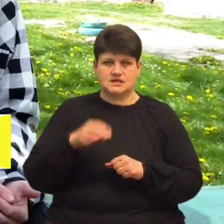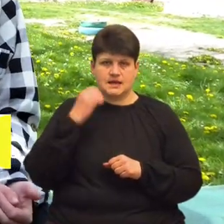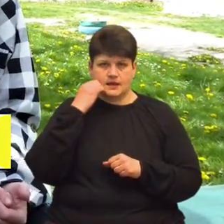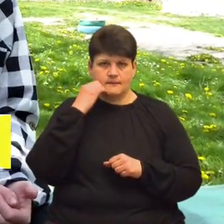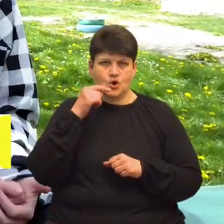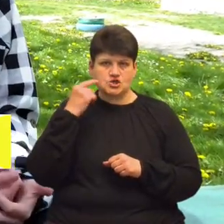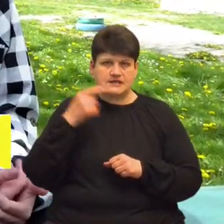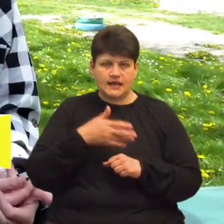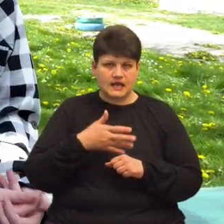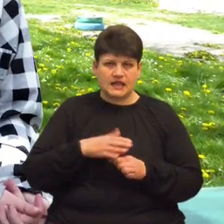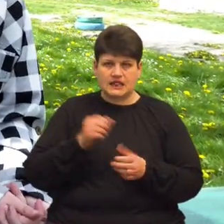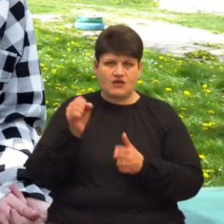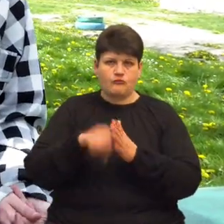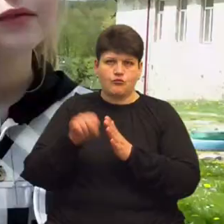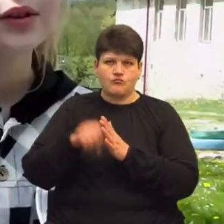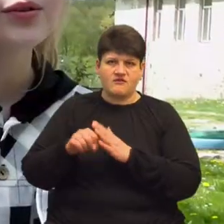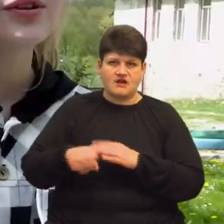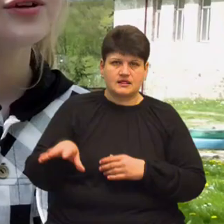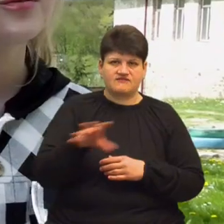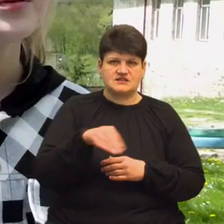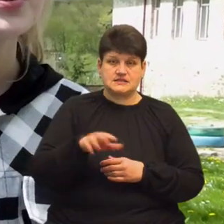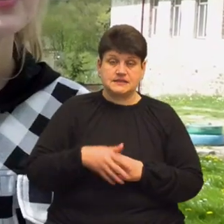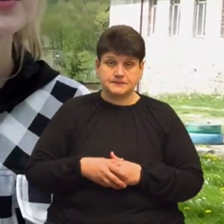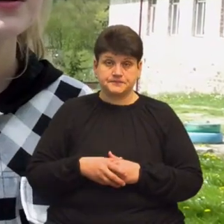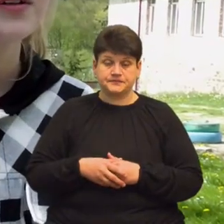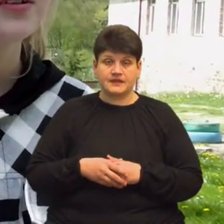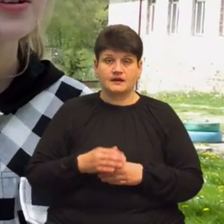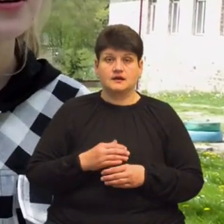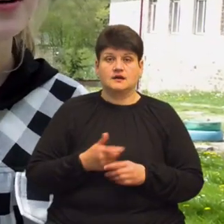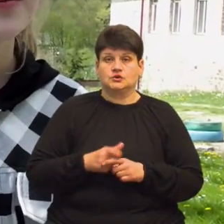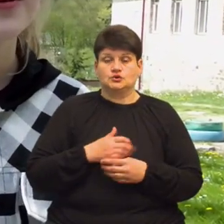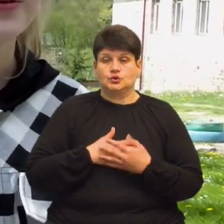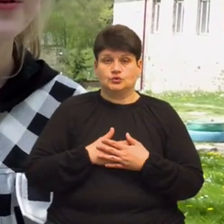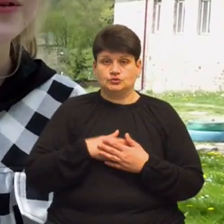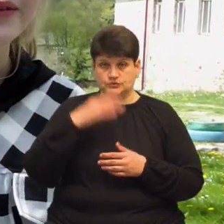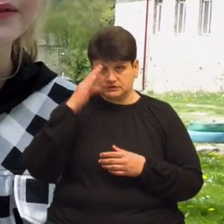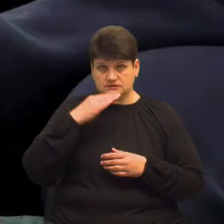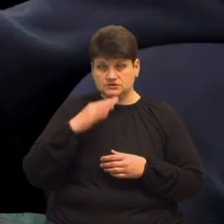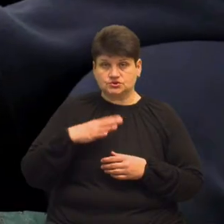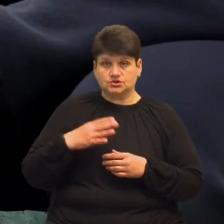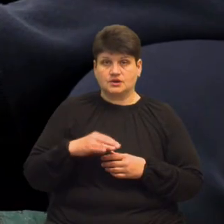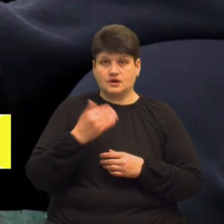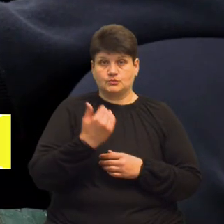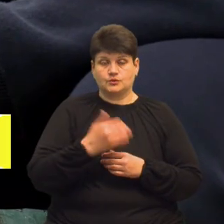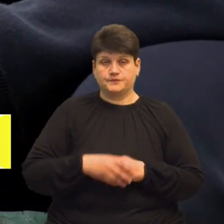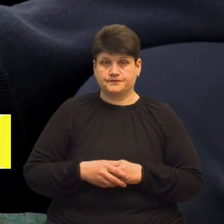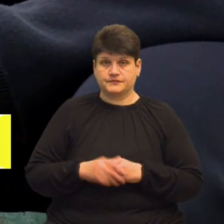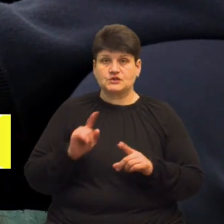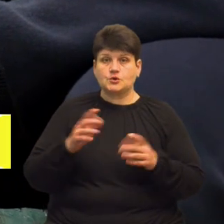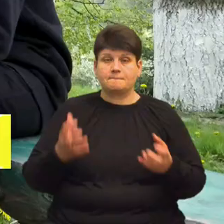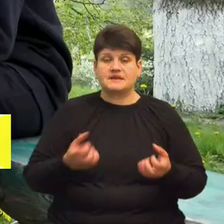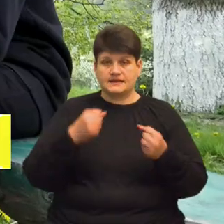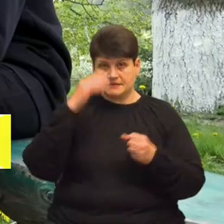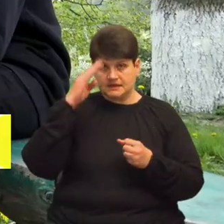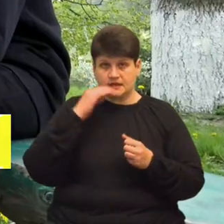і не повбивали тут всіх. Ми дуже любимо татка і чекаємо його. Щоб підтримати тата,